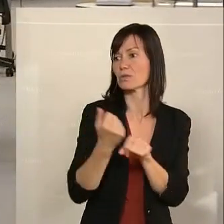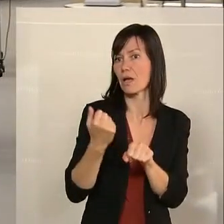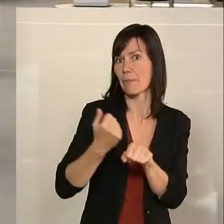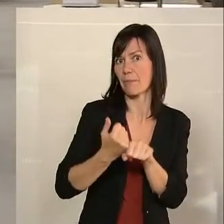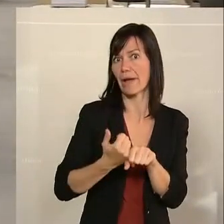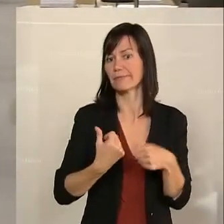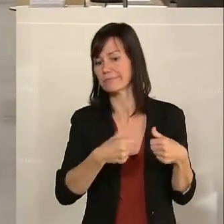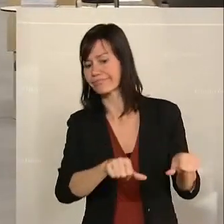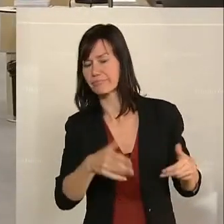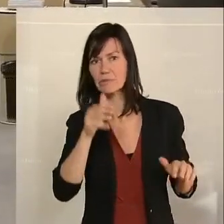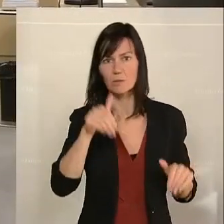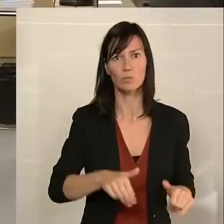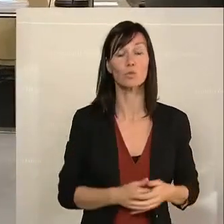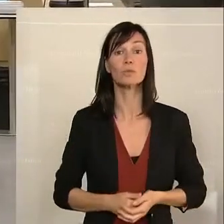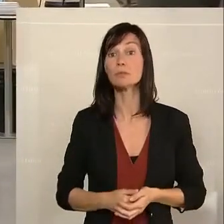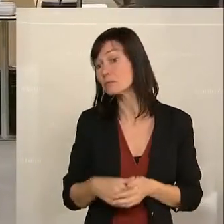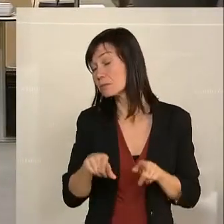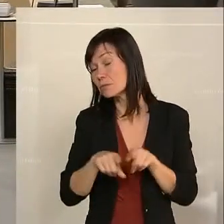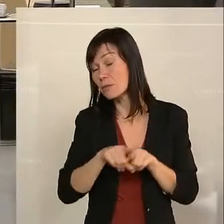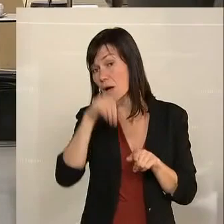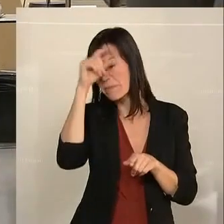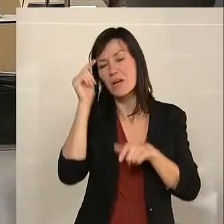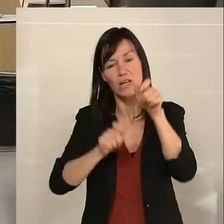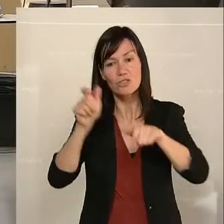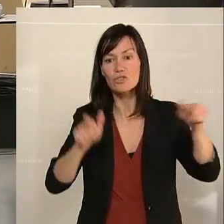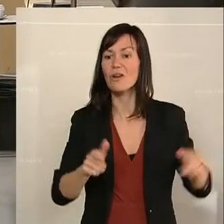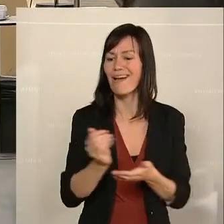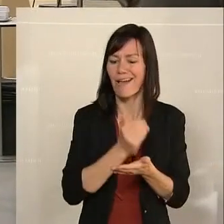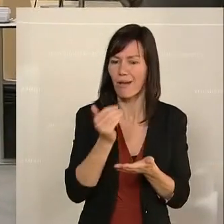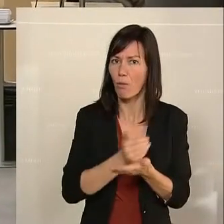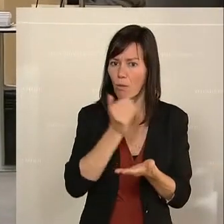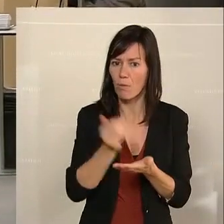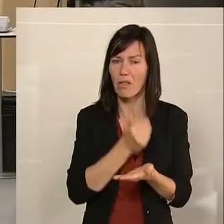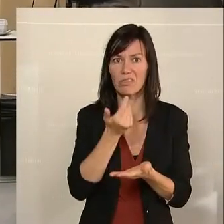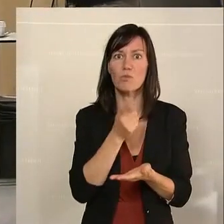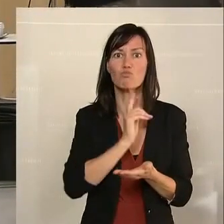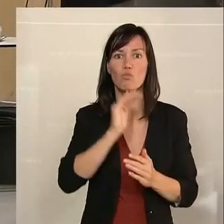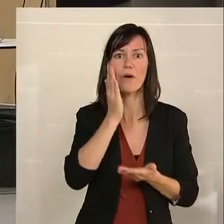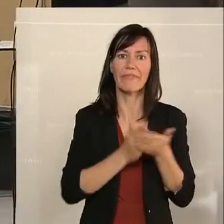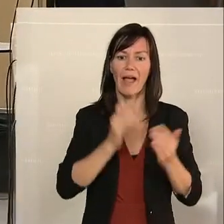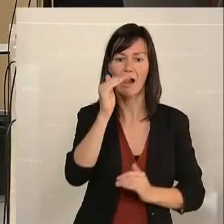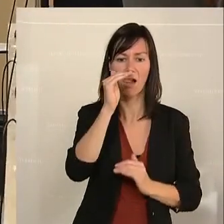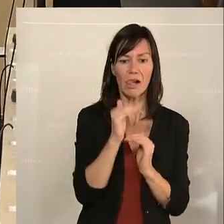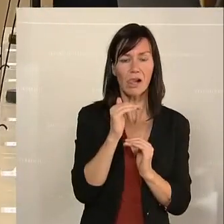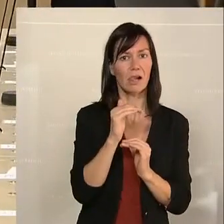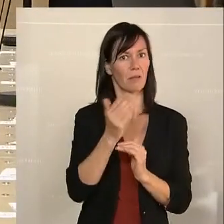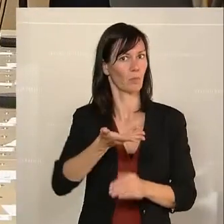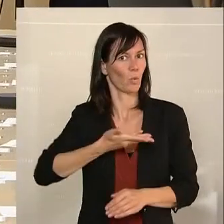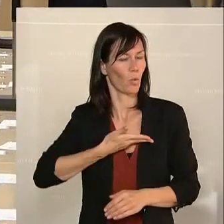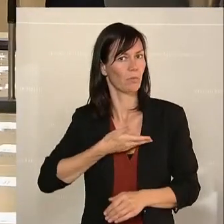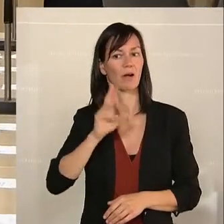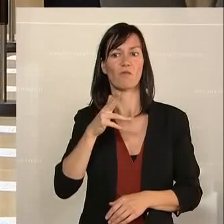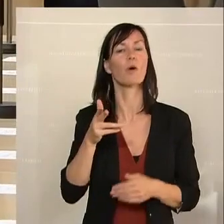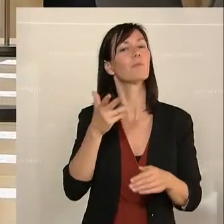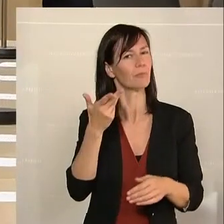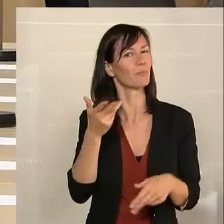dass man natürlich auch den Menschen einen großen Teil ihres Einkommens genommen hat. Durch die verpflichtende Kurzarbeit, durch